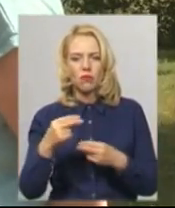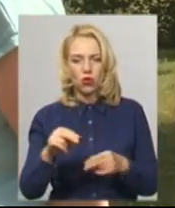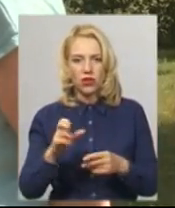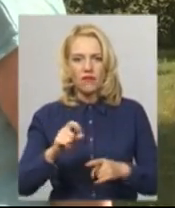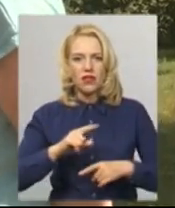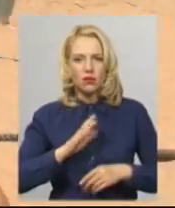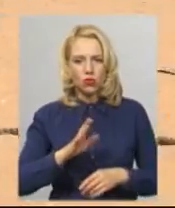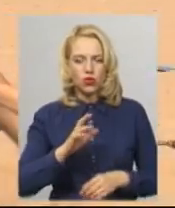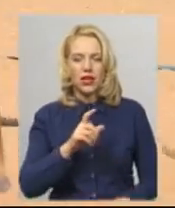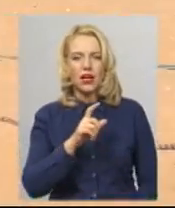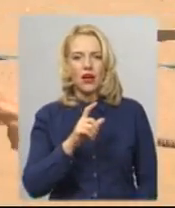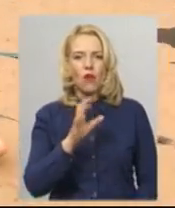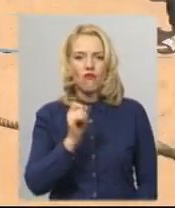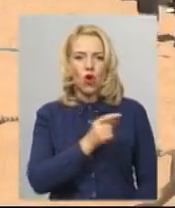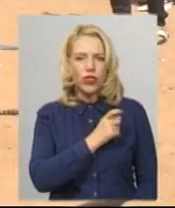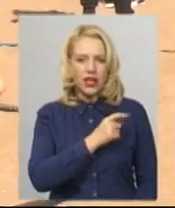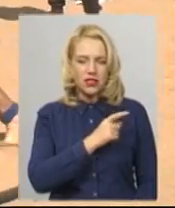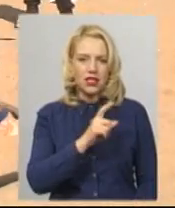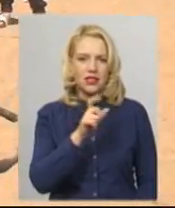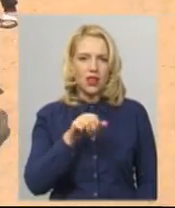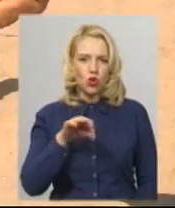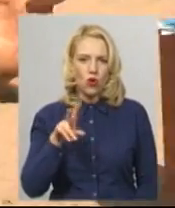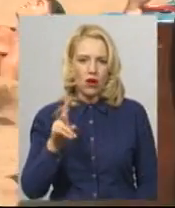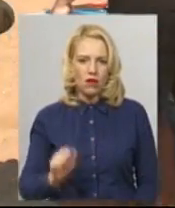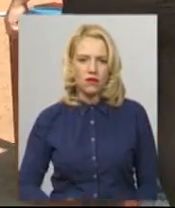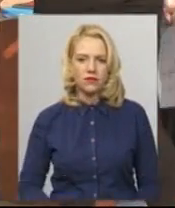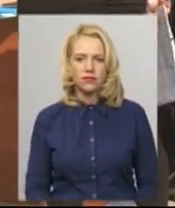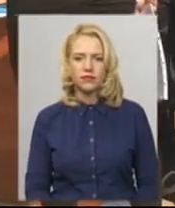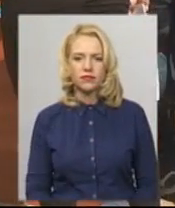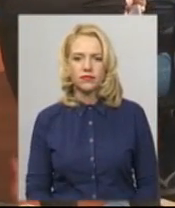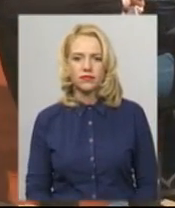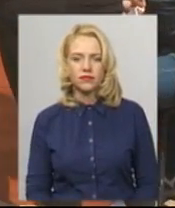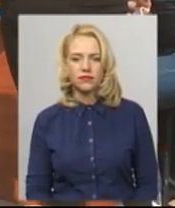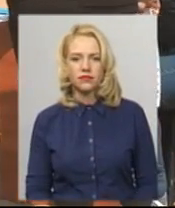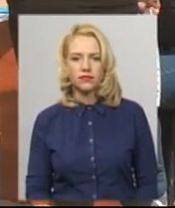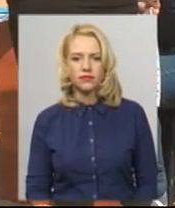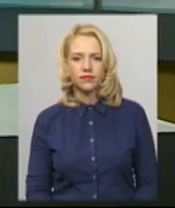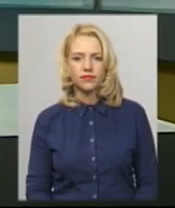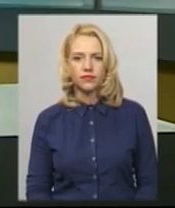Одеської області. Андрій Гуманий, Леся Боровець, Віктор Кривий. Новини на Суспільному. Хмельницький.